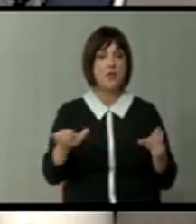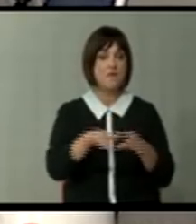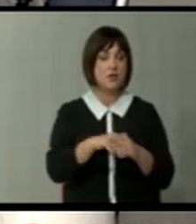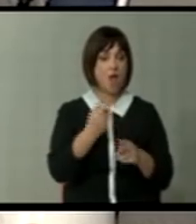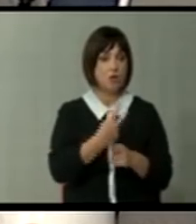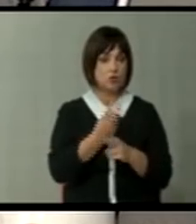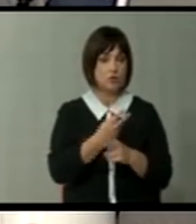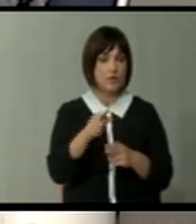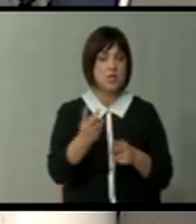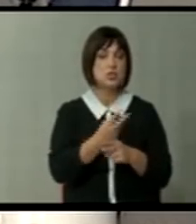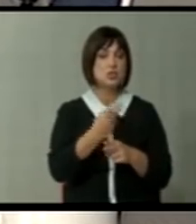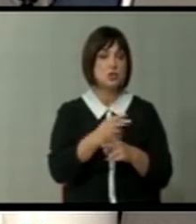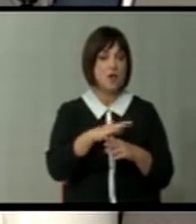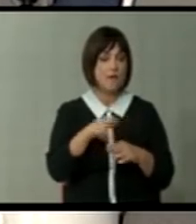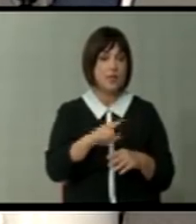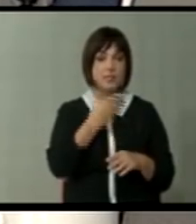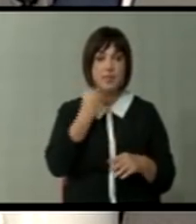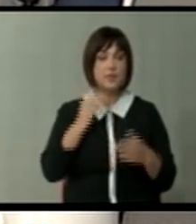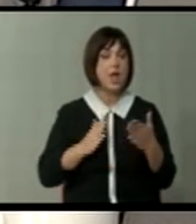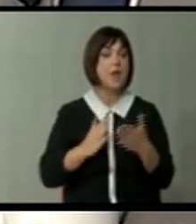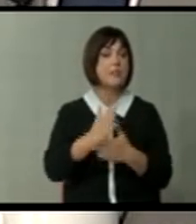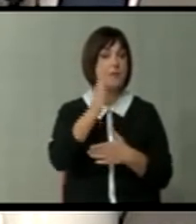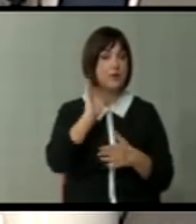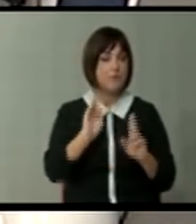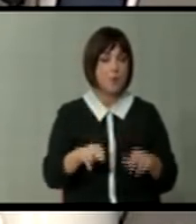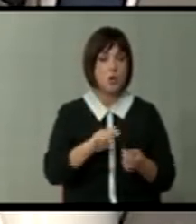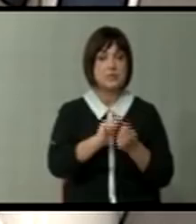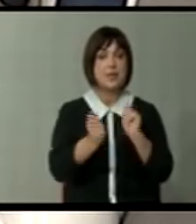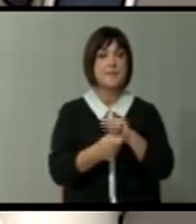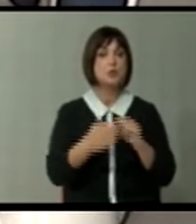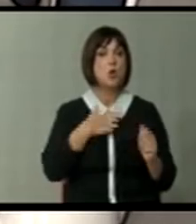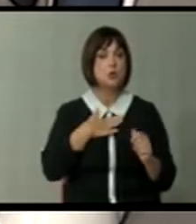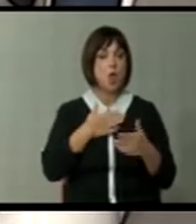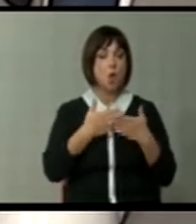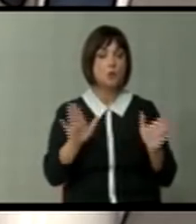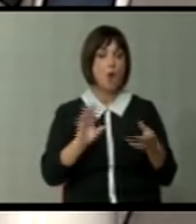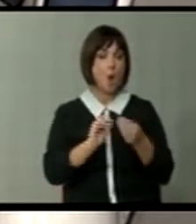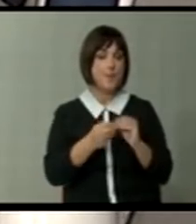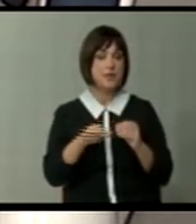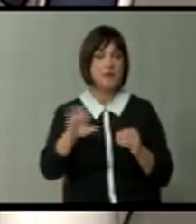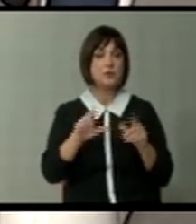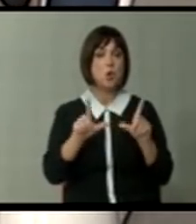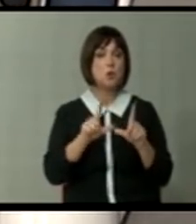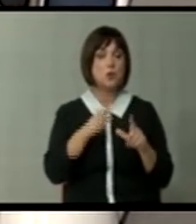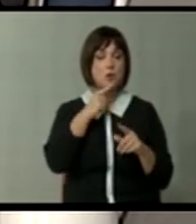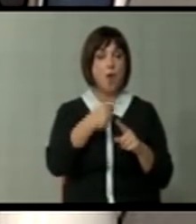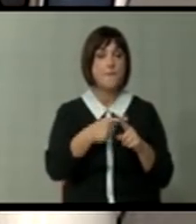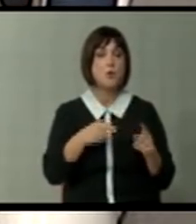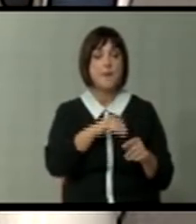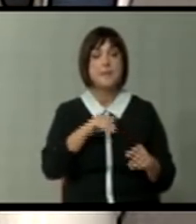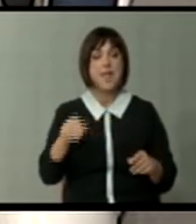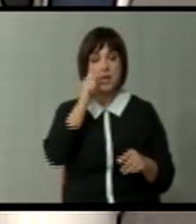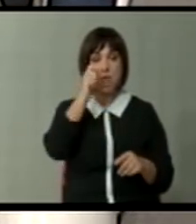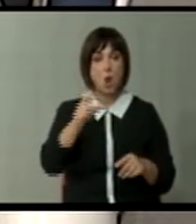државата и на државни јасли, нема да напредуваме. Ние морат да се менуваме себе си. Отворениот пазар во Европската унија значи половина милиарда